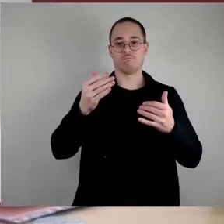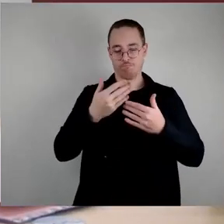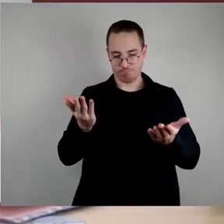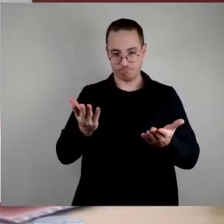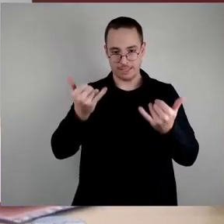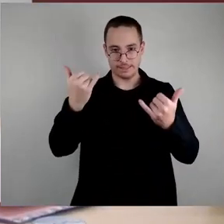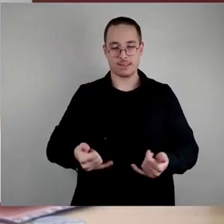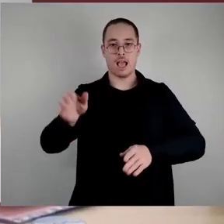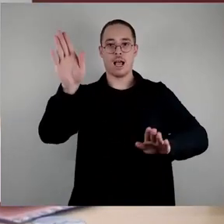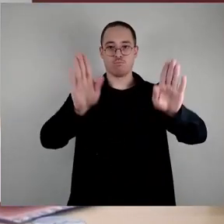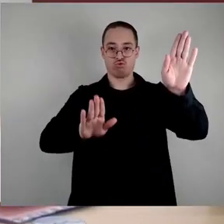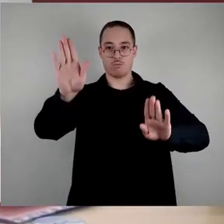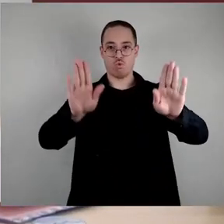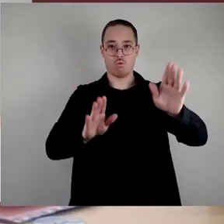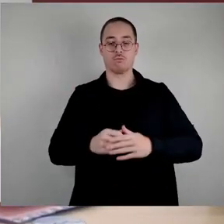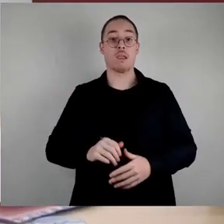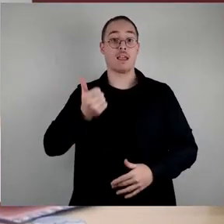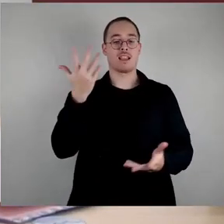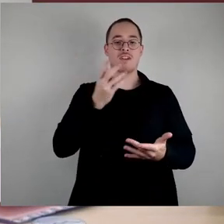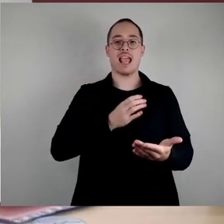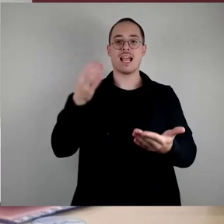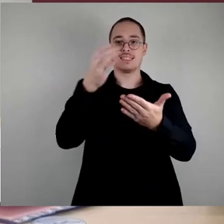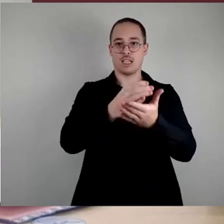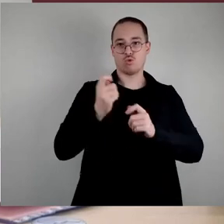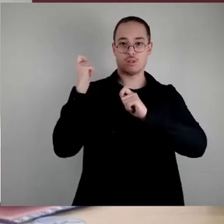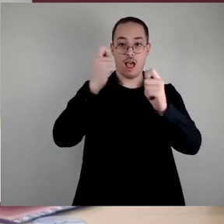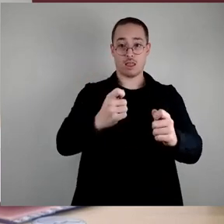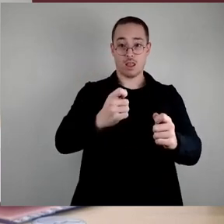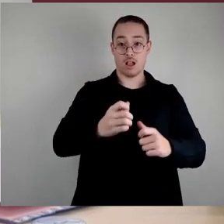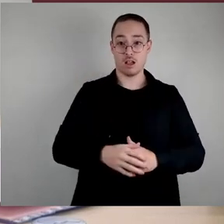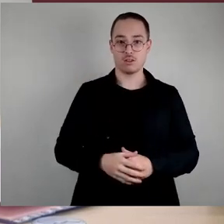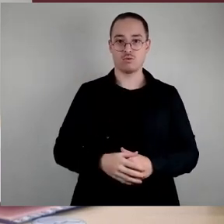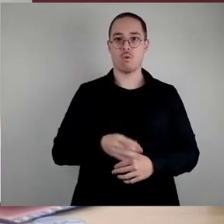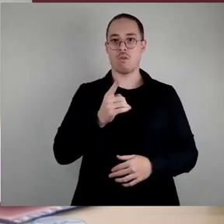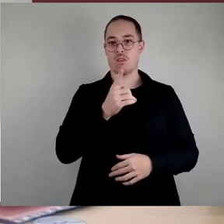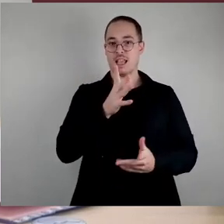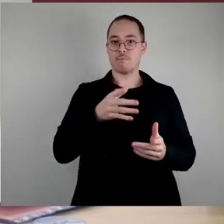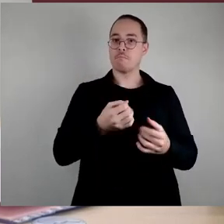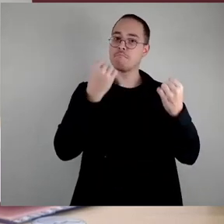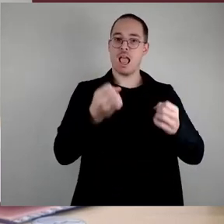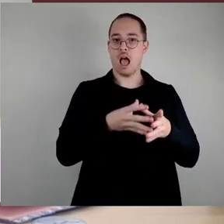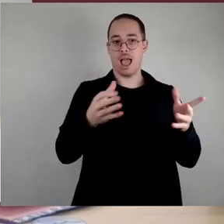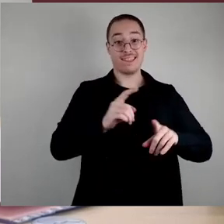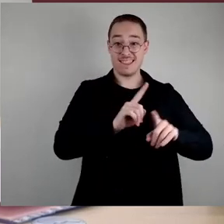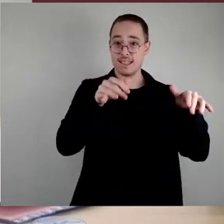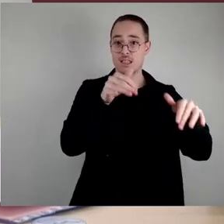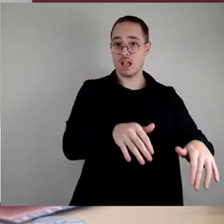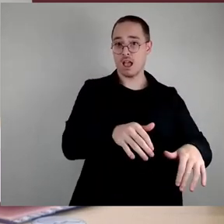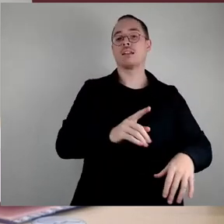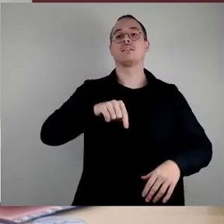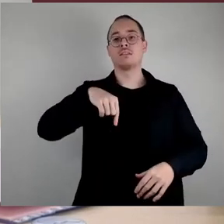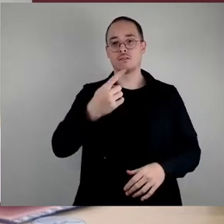zunächst einen Ersetzungsantrag. Bekommt er keine Mehrheit, stimmen wir dann über einen negativen,